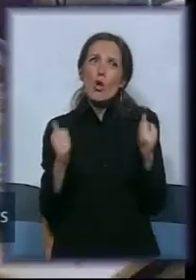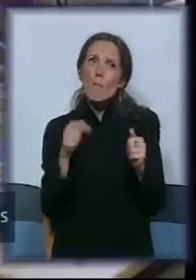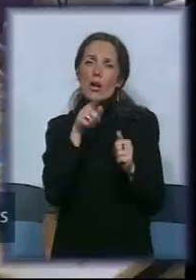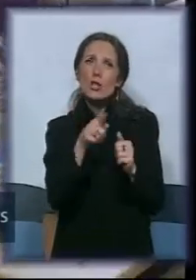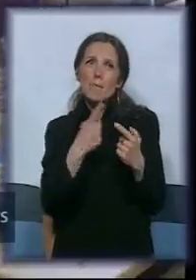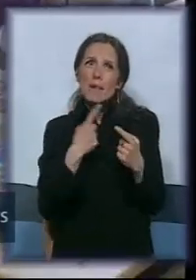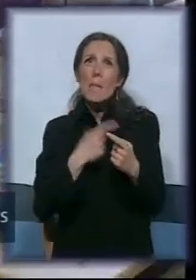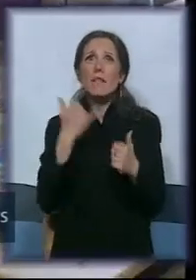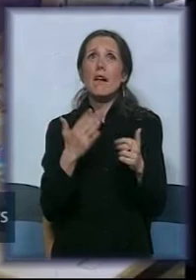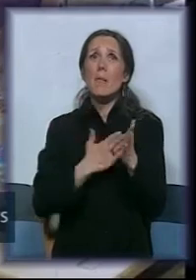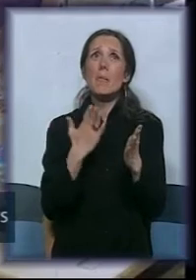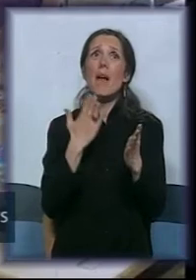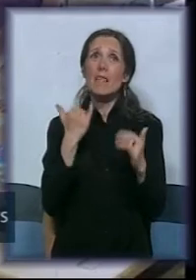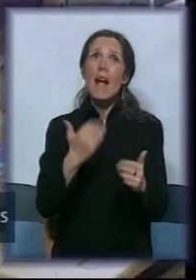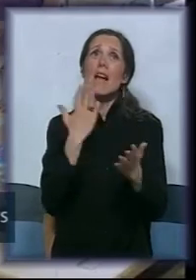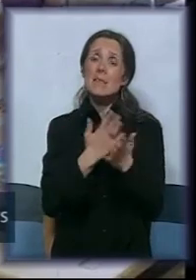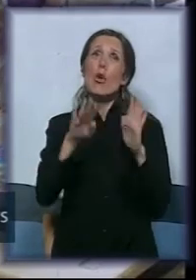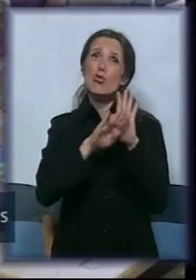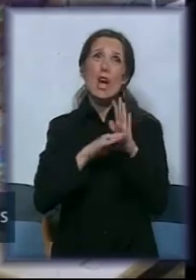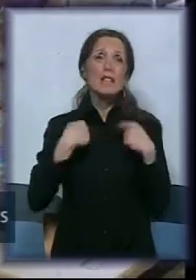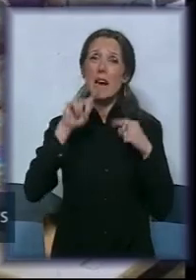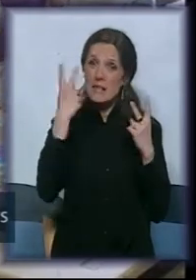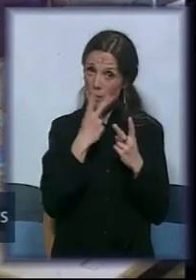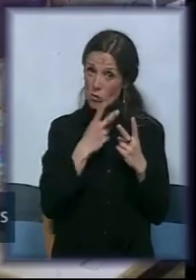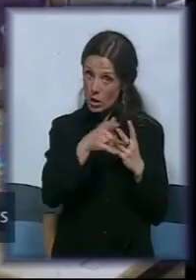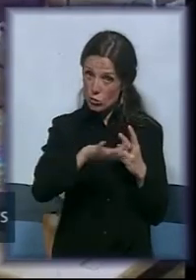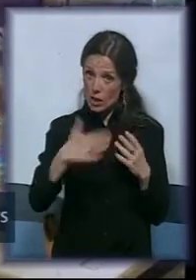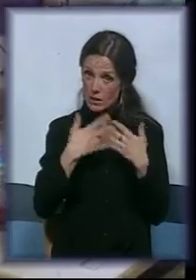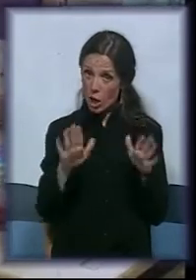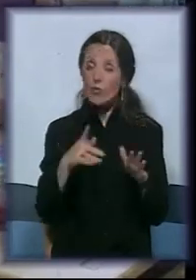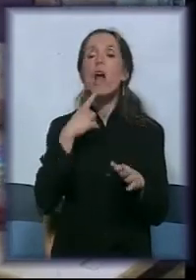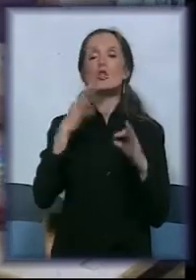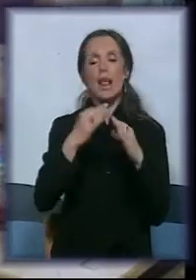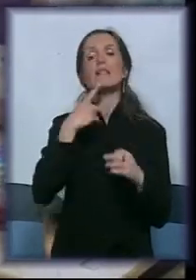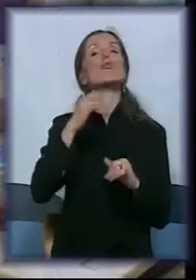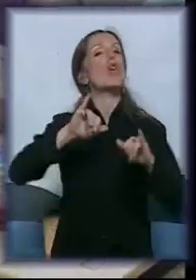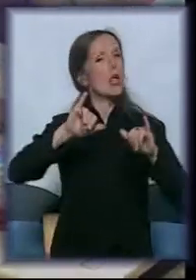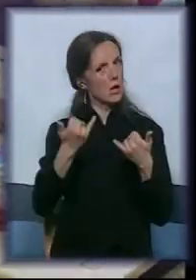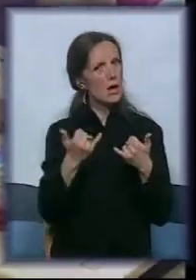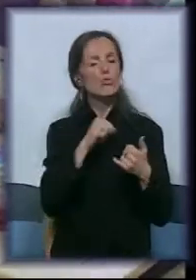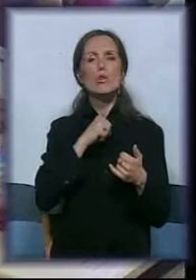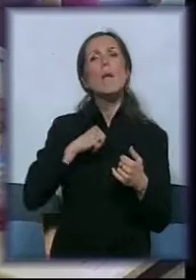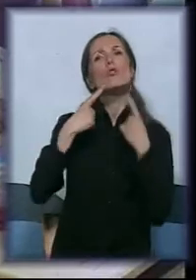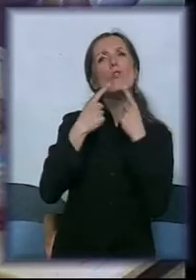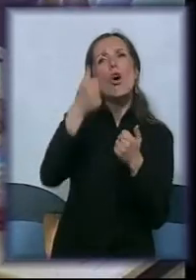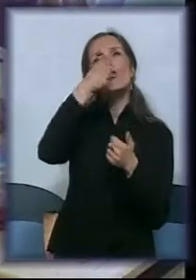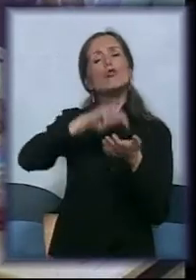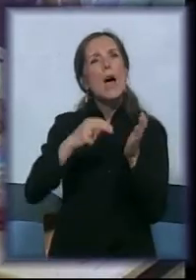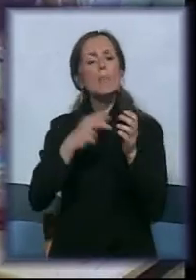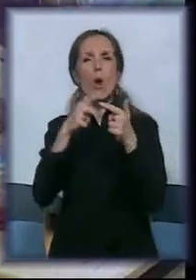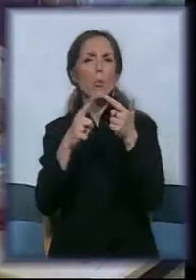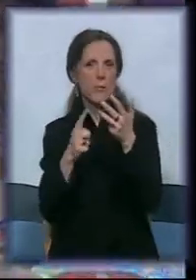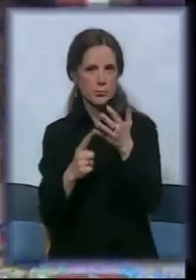ovo na času. Eli su bili u tom isto segmentu otvoreni? U segmentu u tom, da. Sami su nekako svesni i